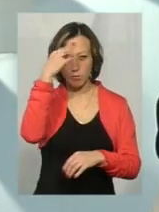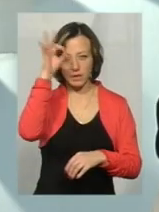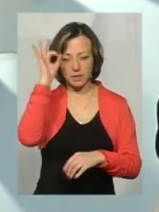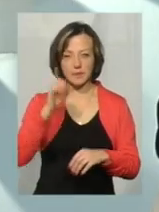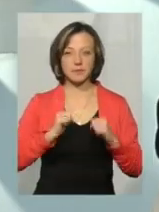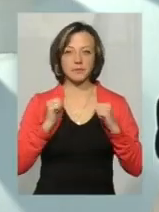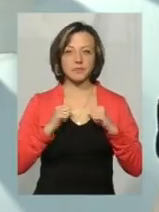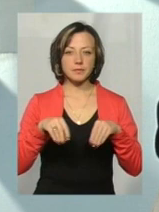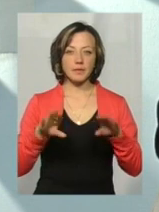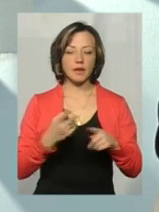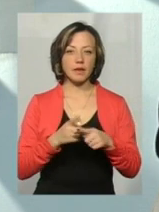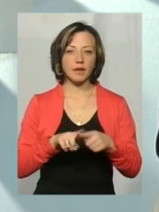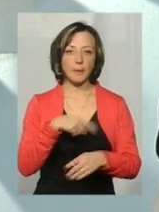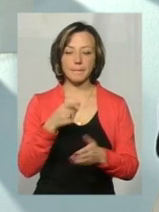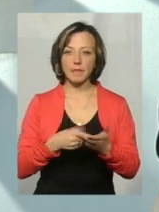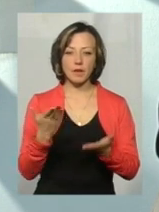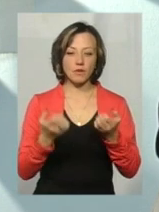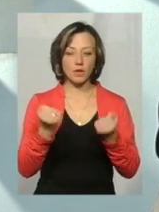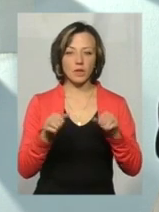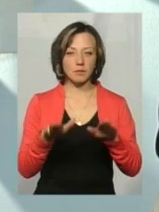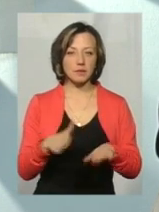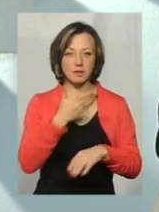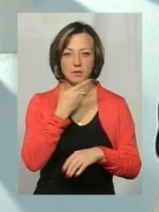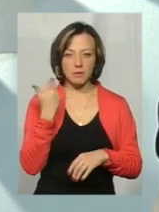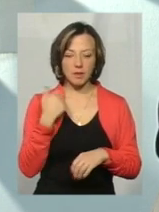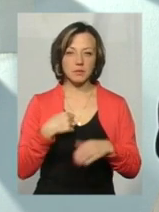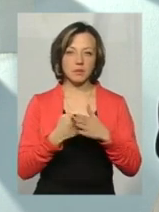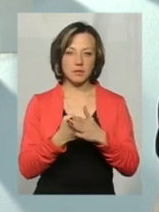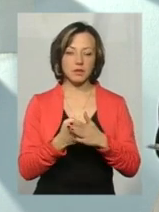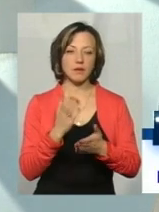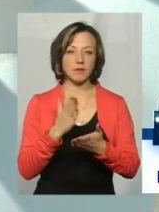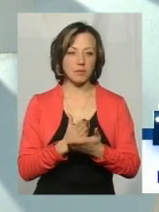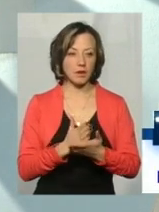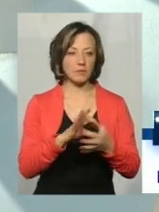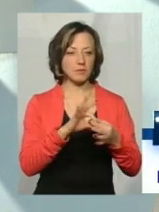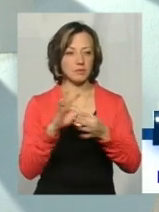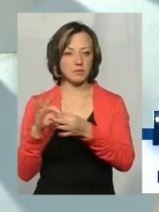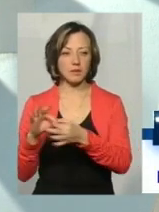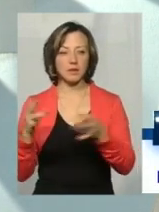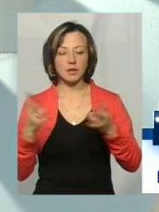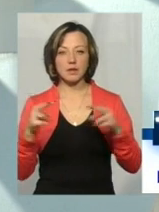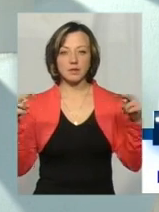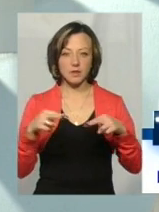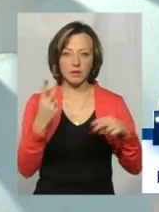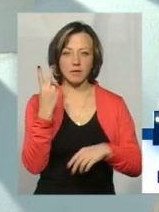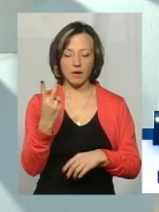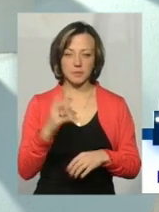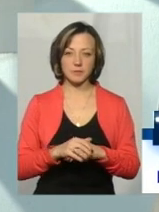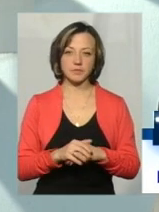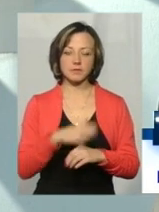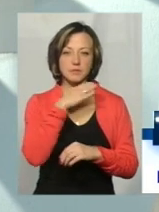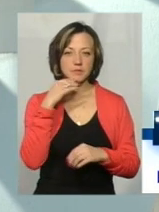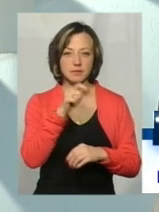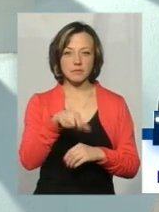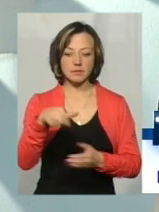вирішити це питання. Якщо немає водія на місті, ми маємо законну підставу цей транспортний засіб евакувати, але потрібно два пояснення свідків. І дуже багато